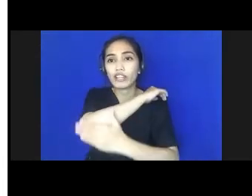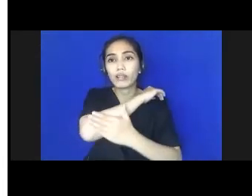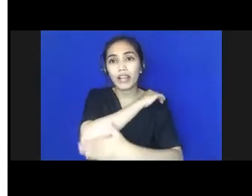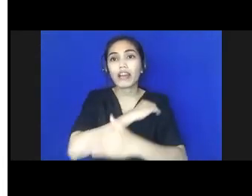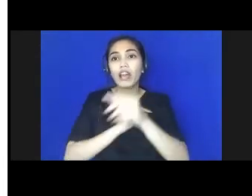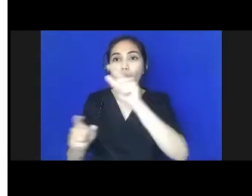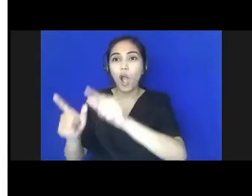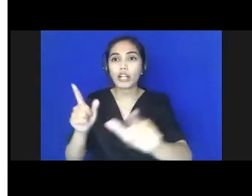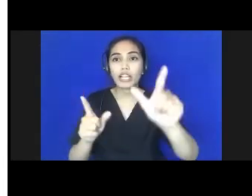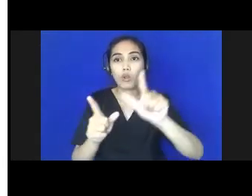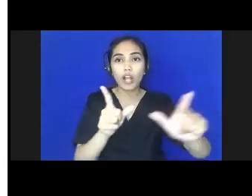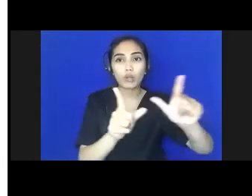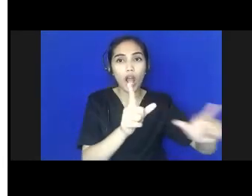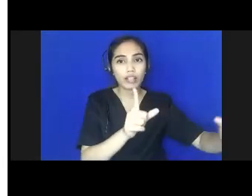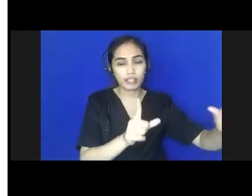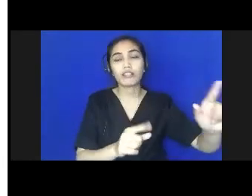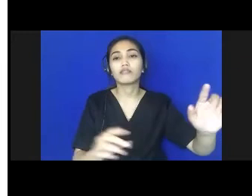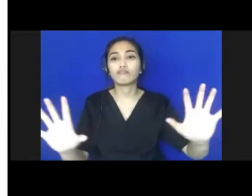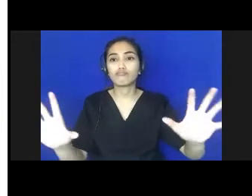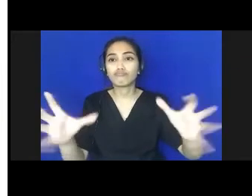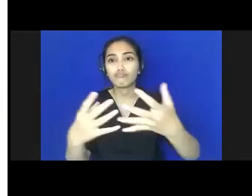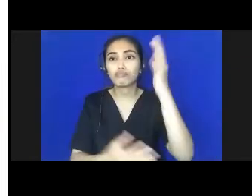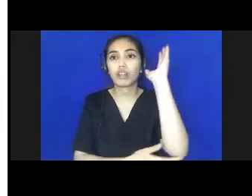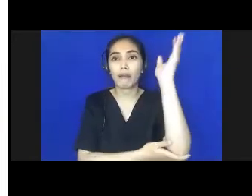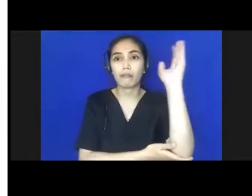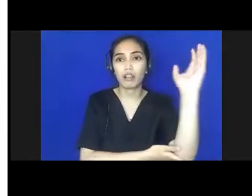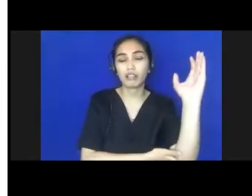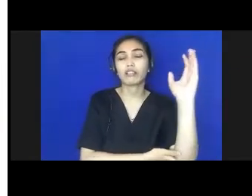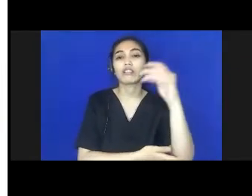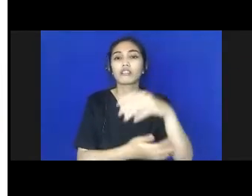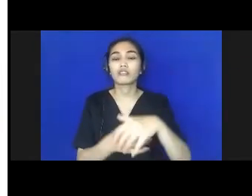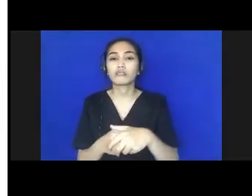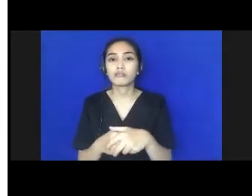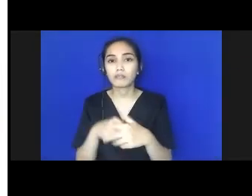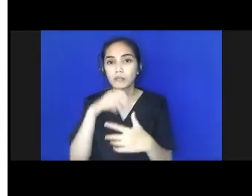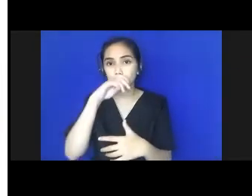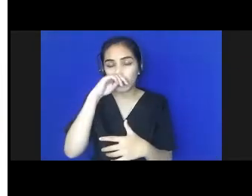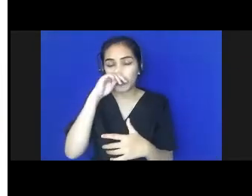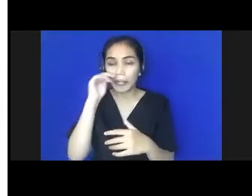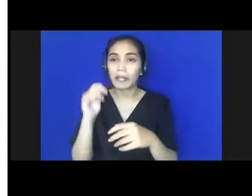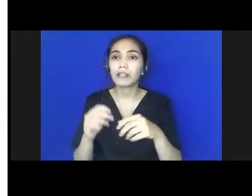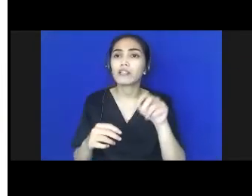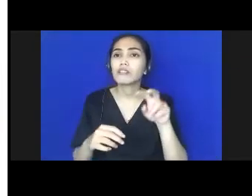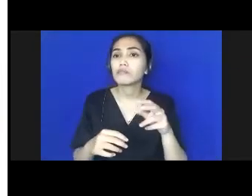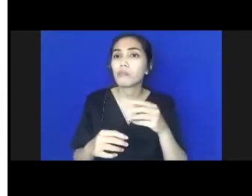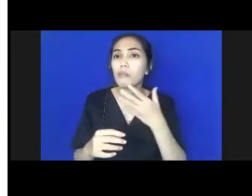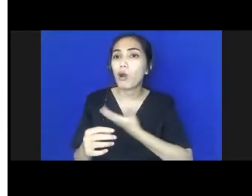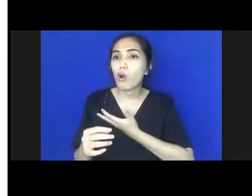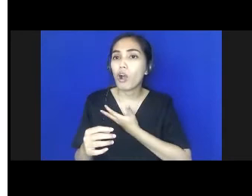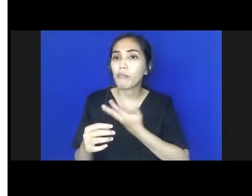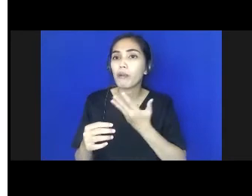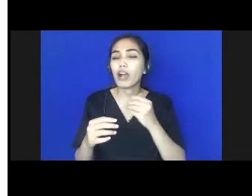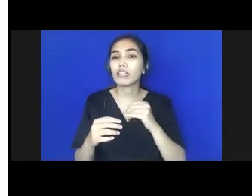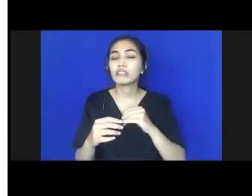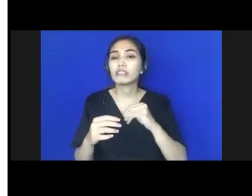Presiden Bank Dunia kemudian Direktur dari IMF mencanangkan bahwa Indeks Pembangunan